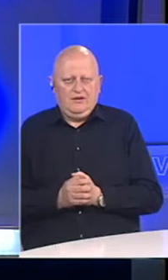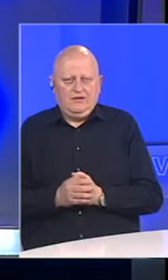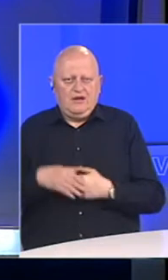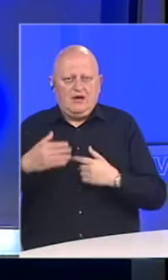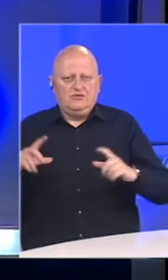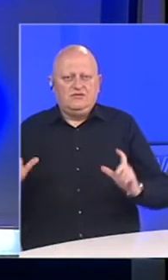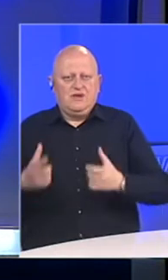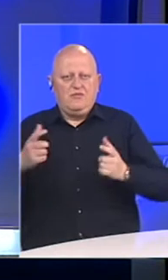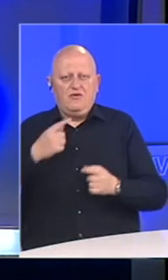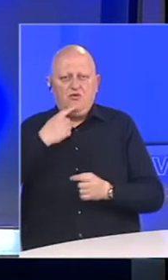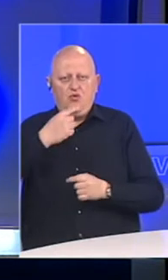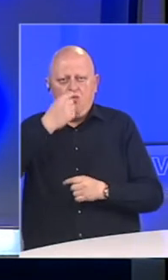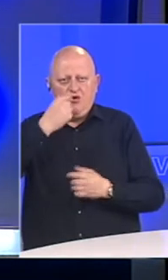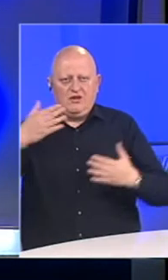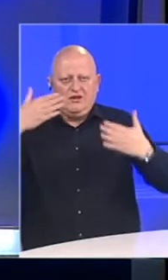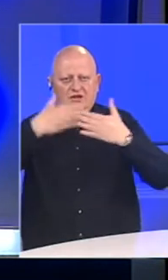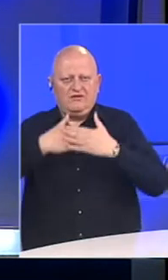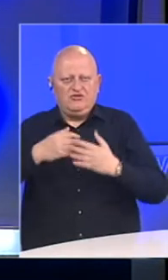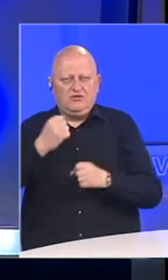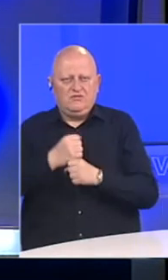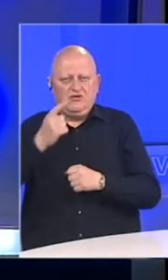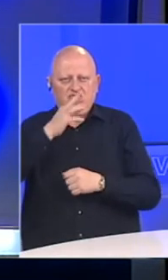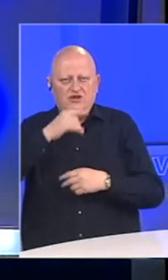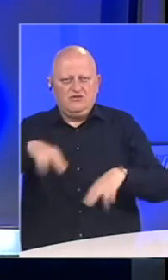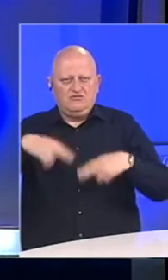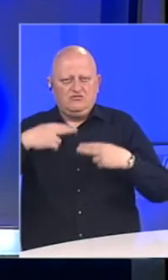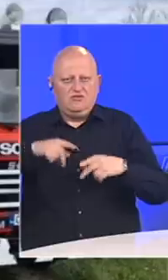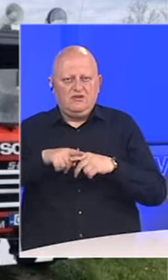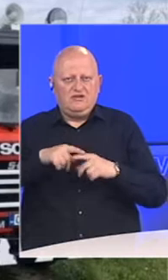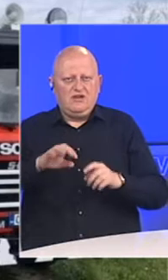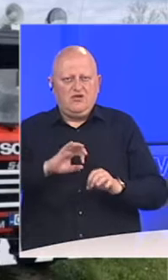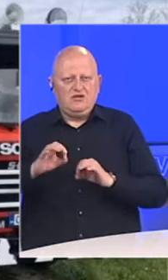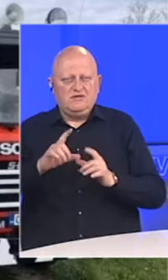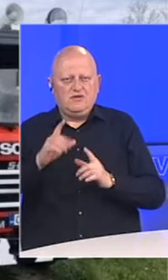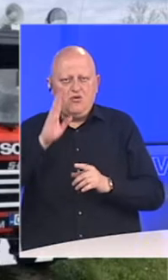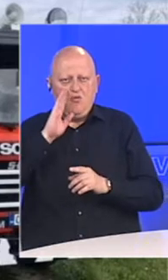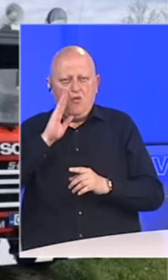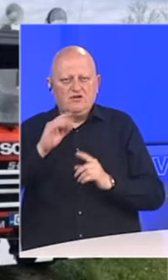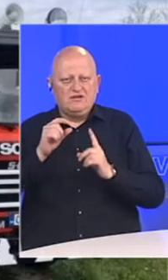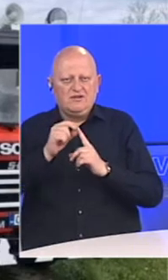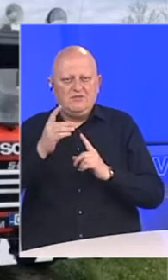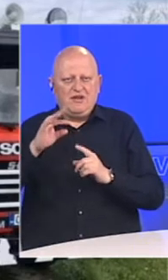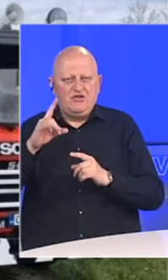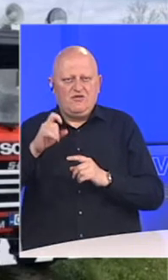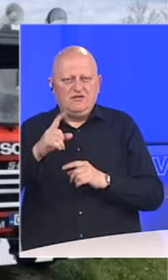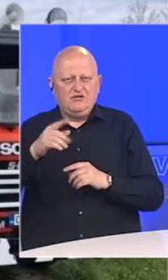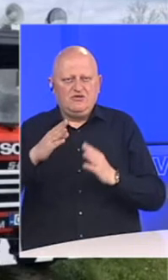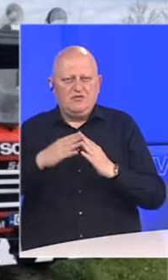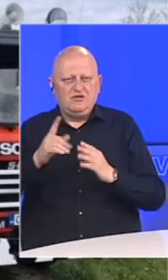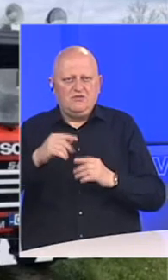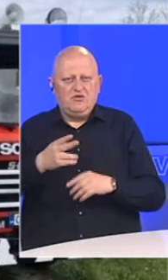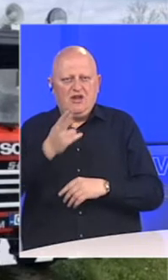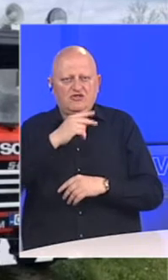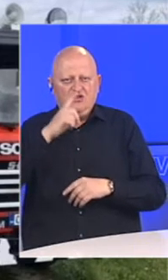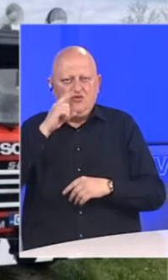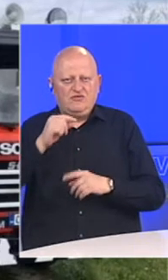Nakon zabave koja je u ponedeljak naveče održana u Sarajevu, slična je organizirana i u Bosanskom Petrovcu, a domaćin